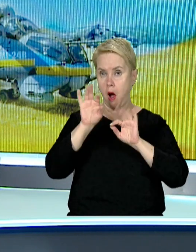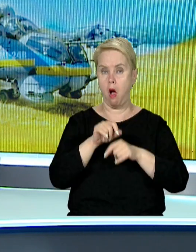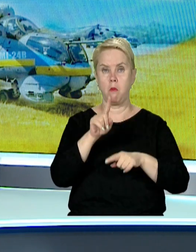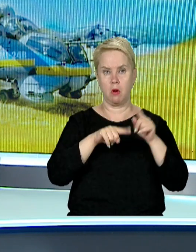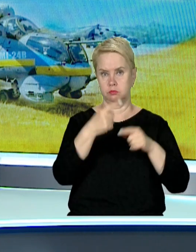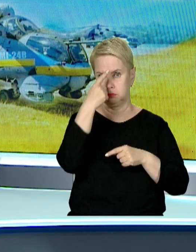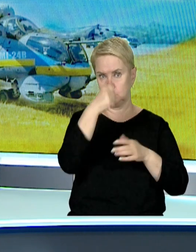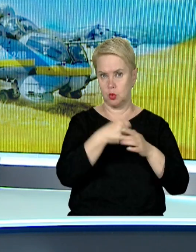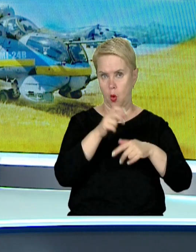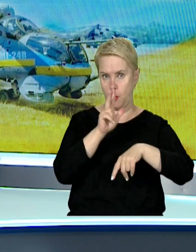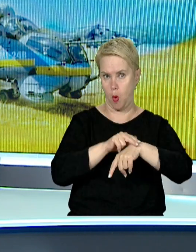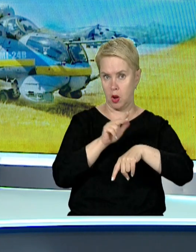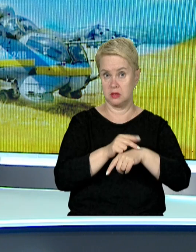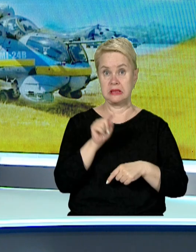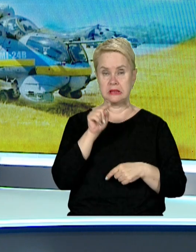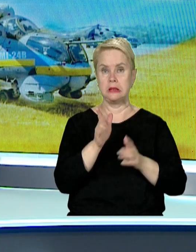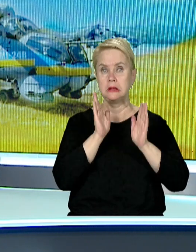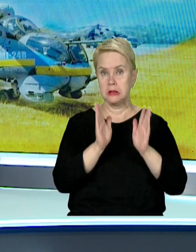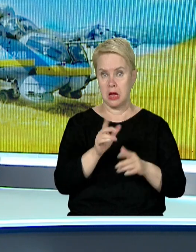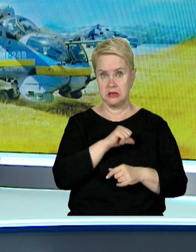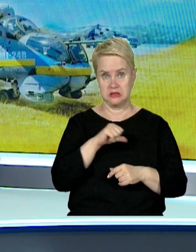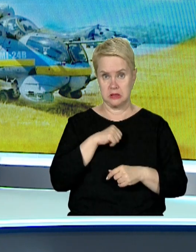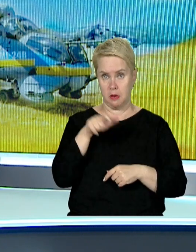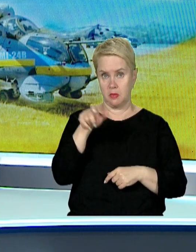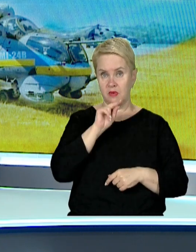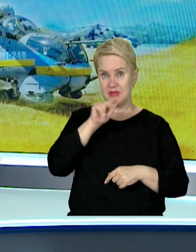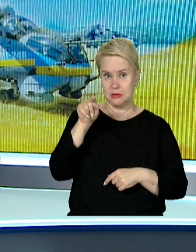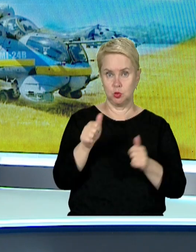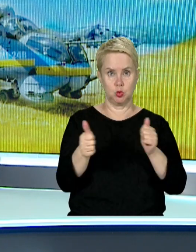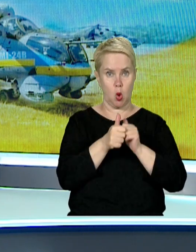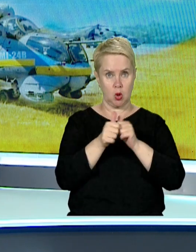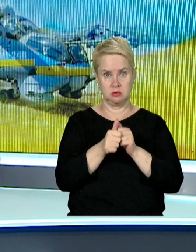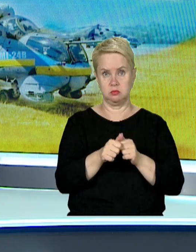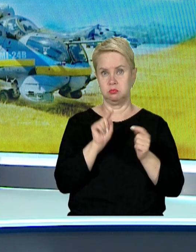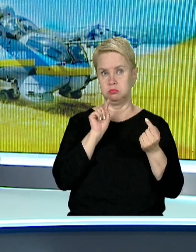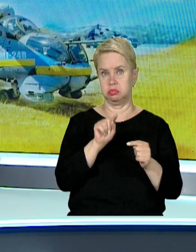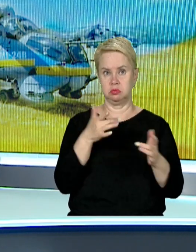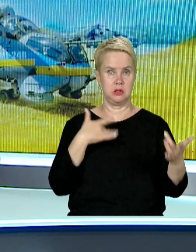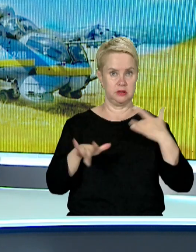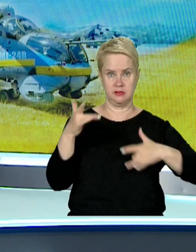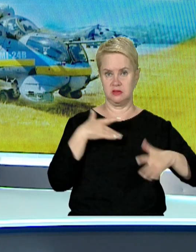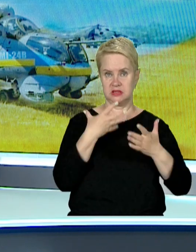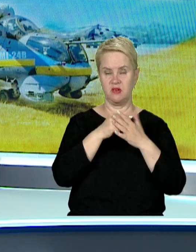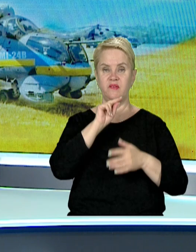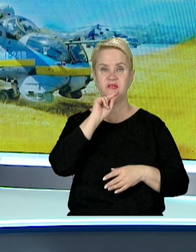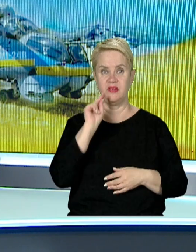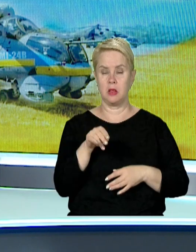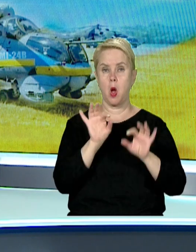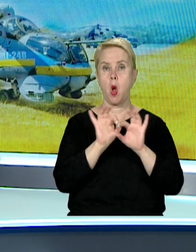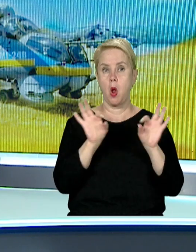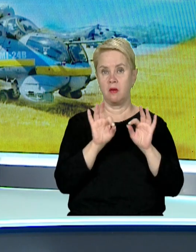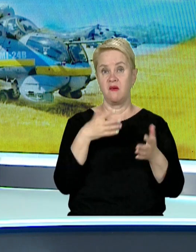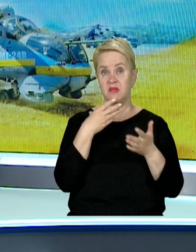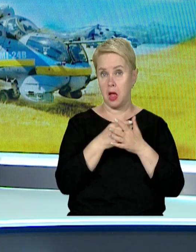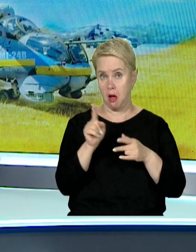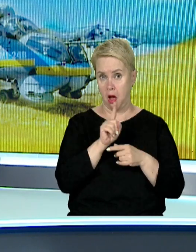одразу ж повідомили до поліції. От тільки сама підозрювана сусідка тепер категорично заперечує свою провину і розповідає